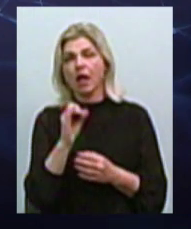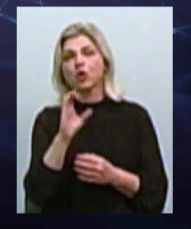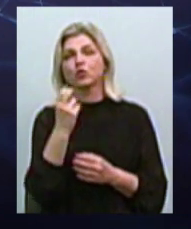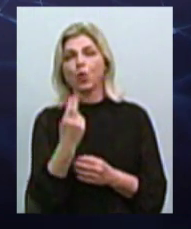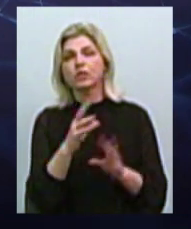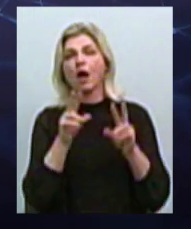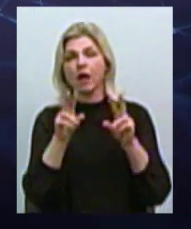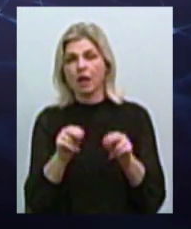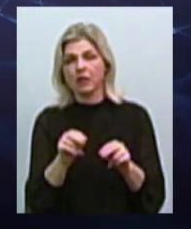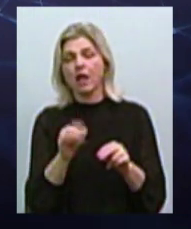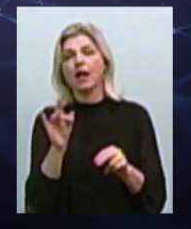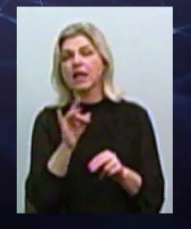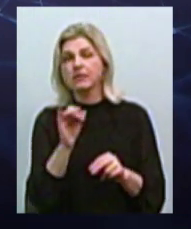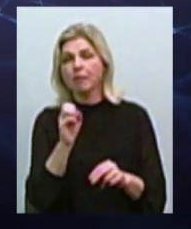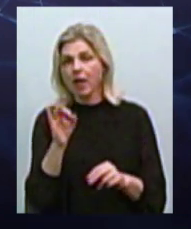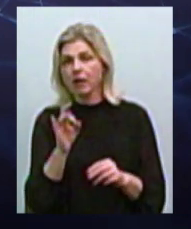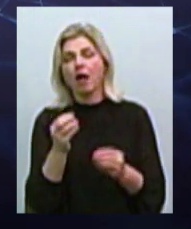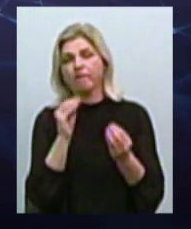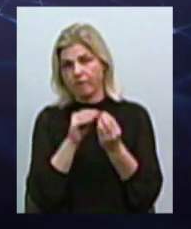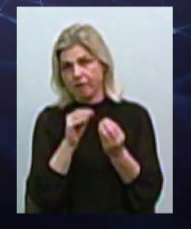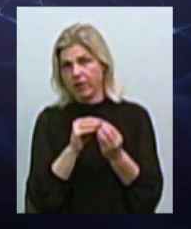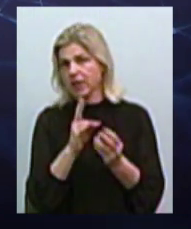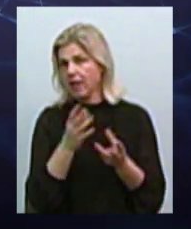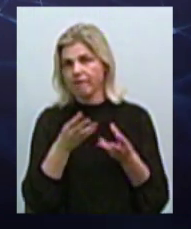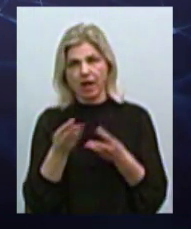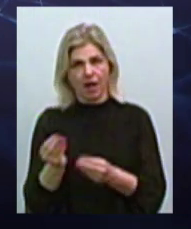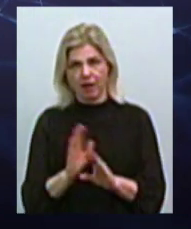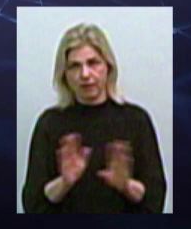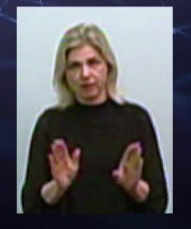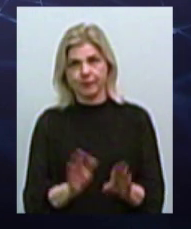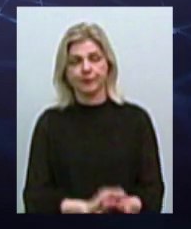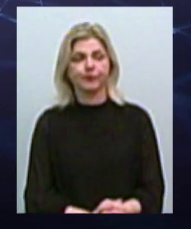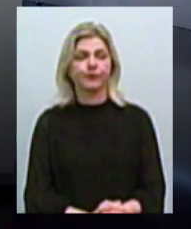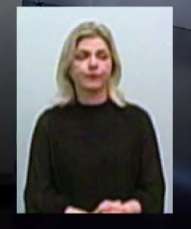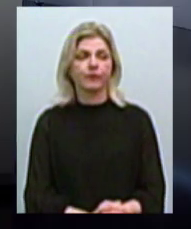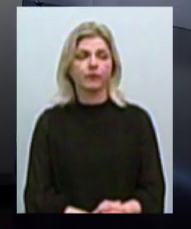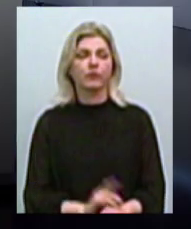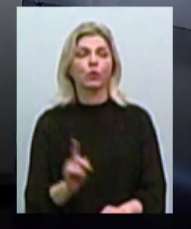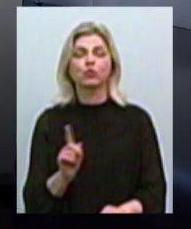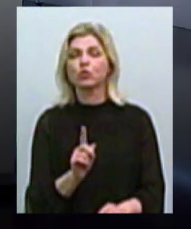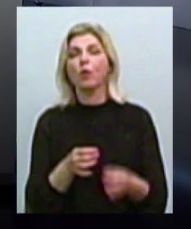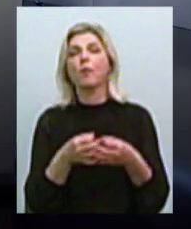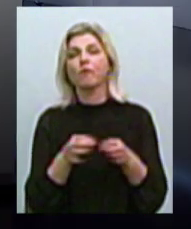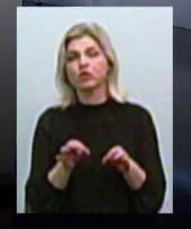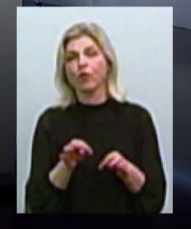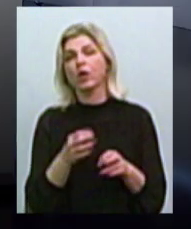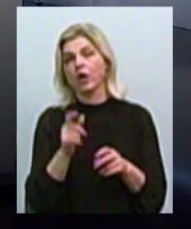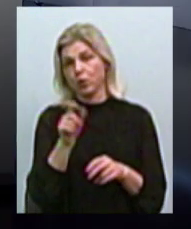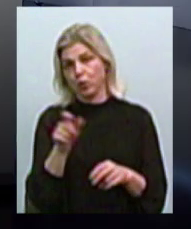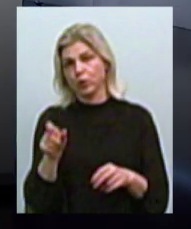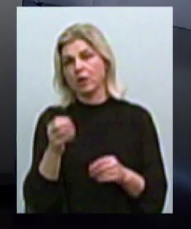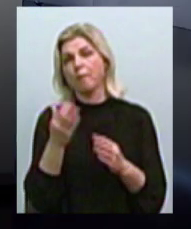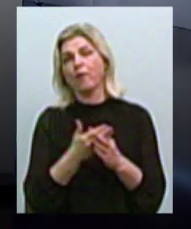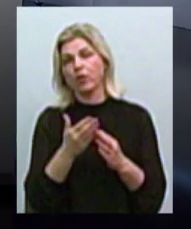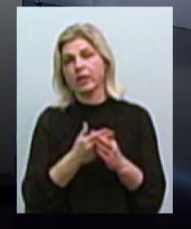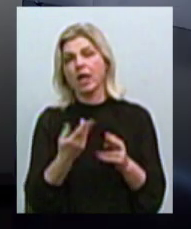не вплине. некоим образом. А що це дозволить пільговикам? Ця